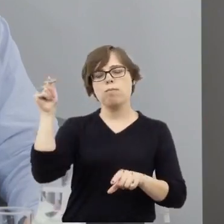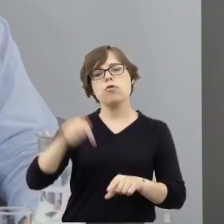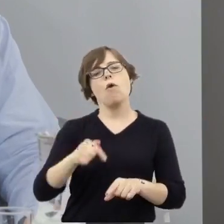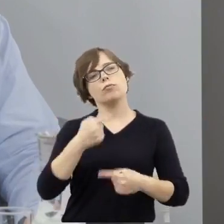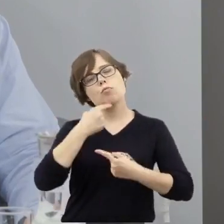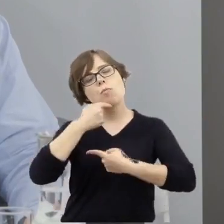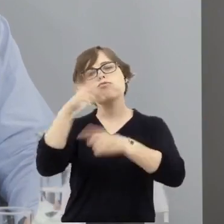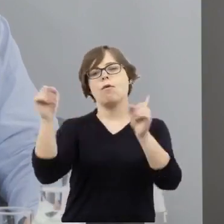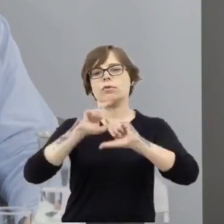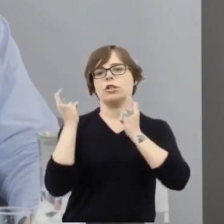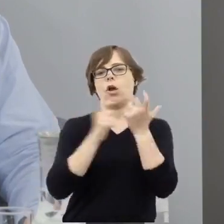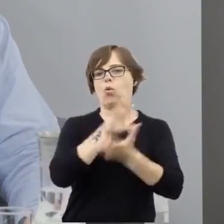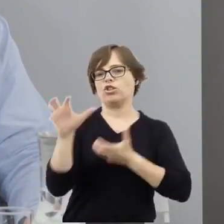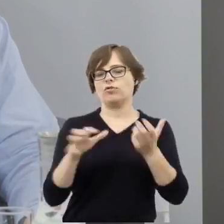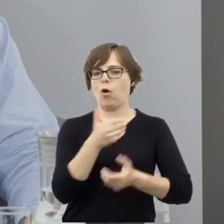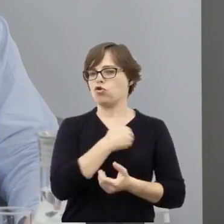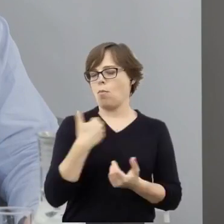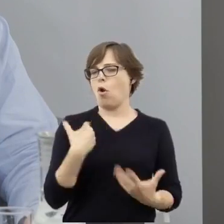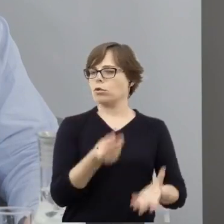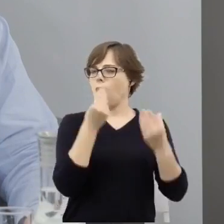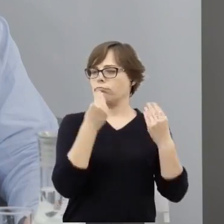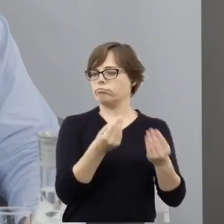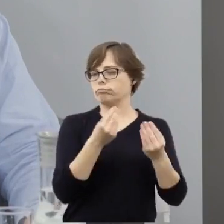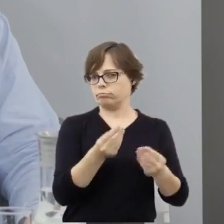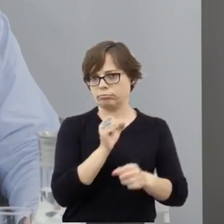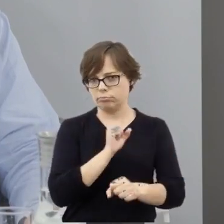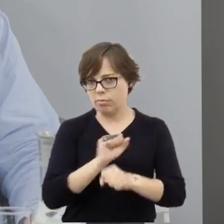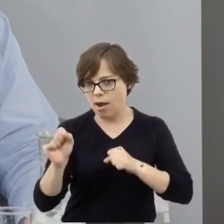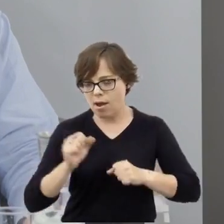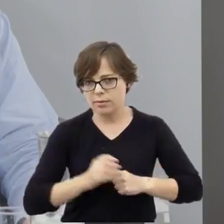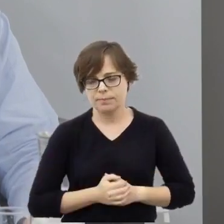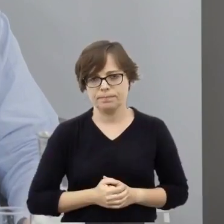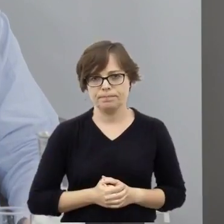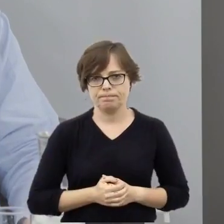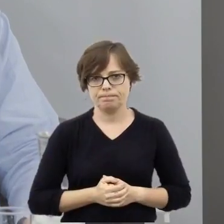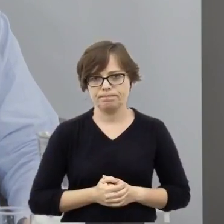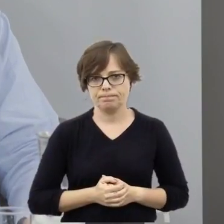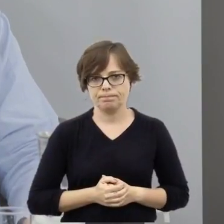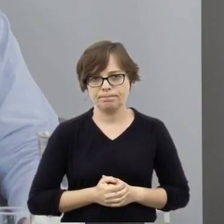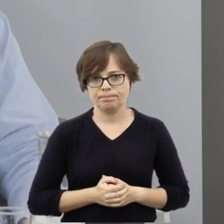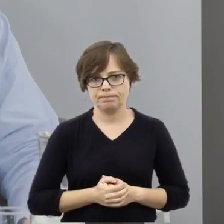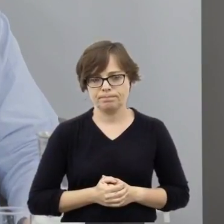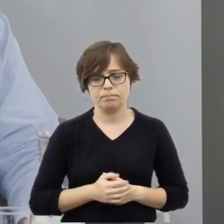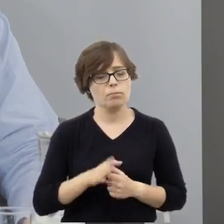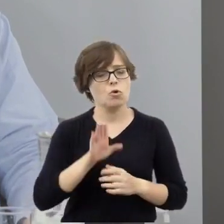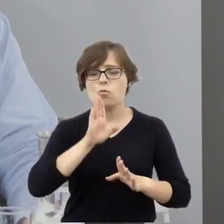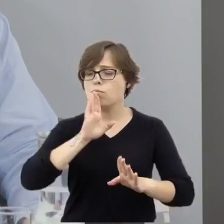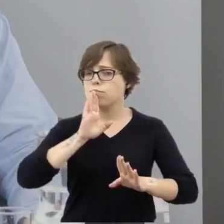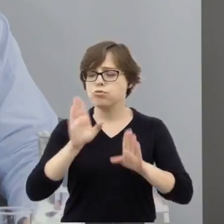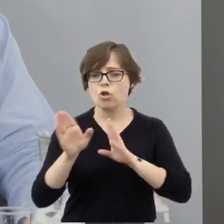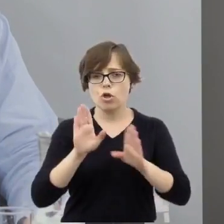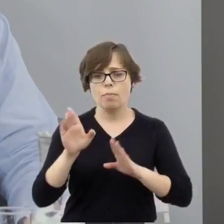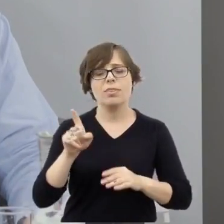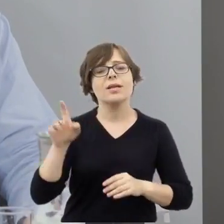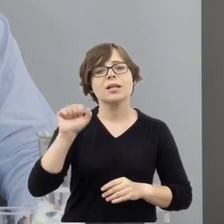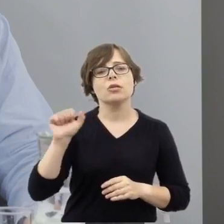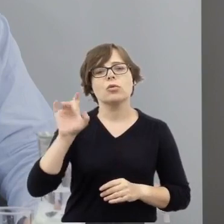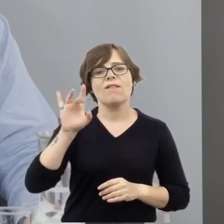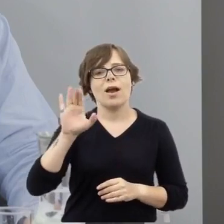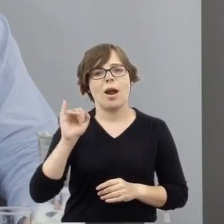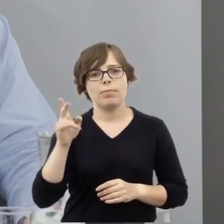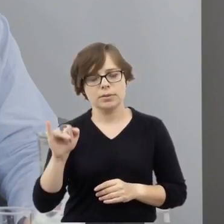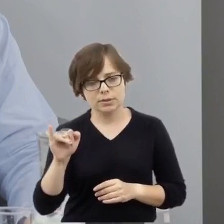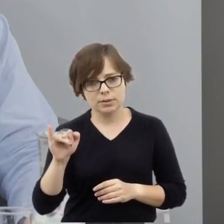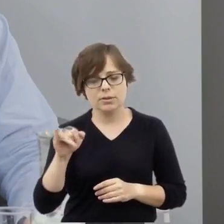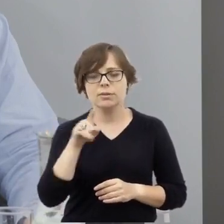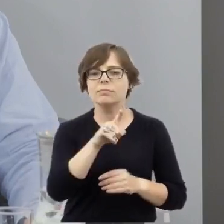opinii publicznej. Podobnie Stanisław Grabski na łamach